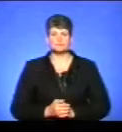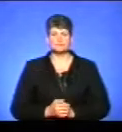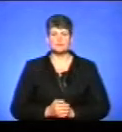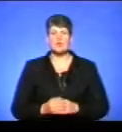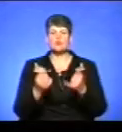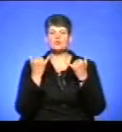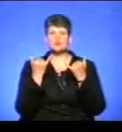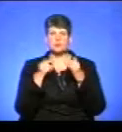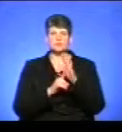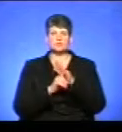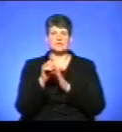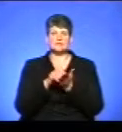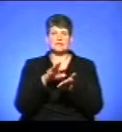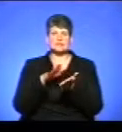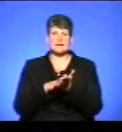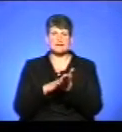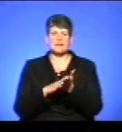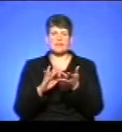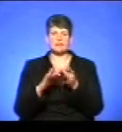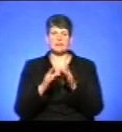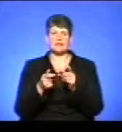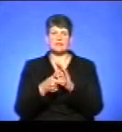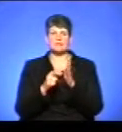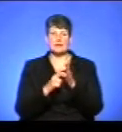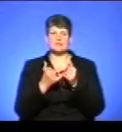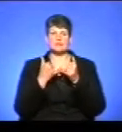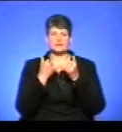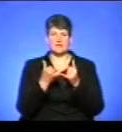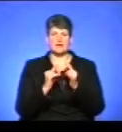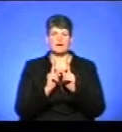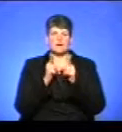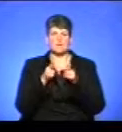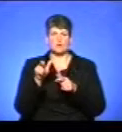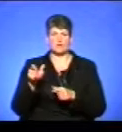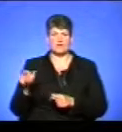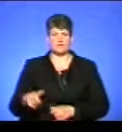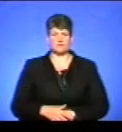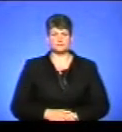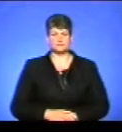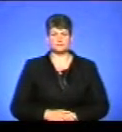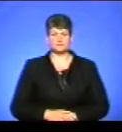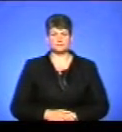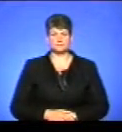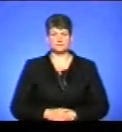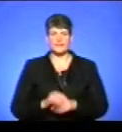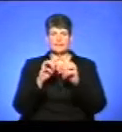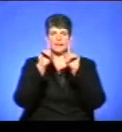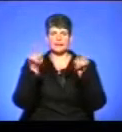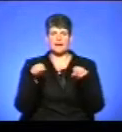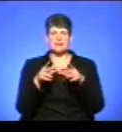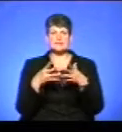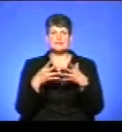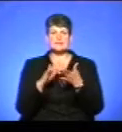Сьогодні стартувала реєстрація електронних кабінетів для абітурієнтів. Декларації з сімейними